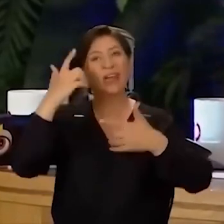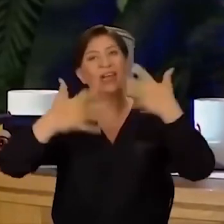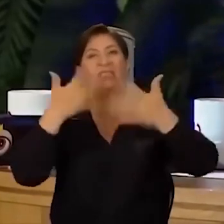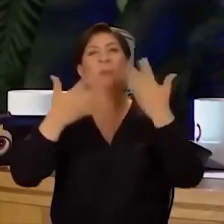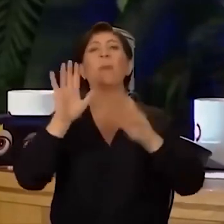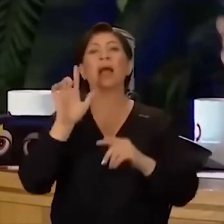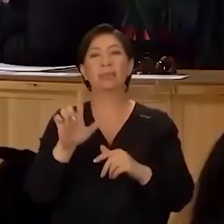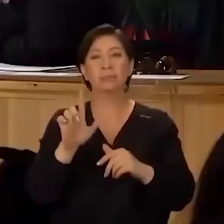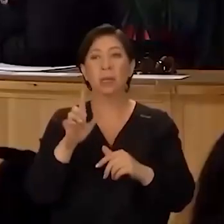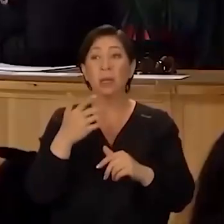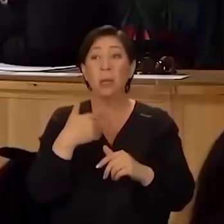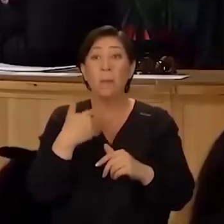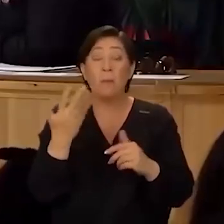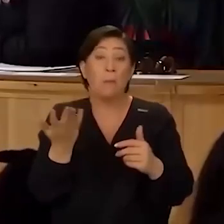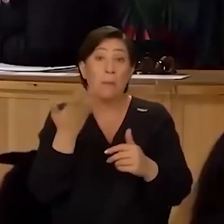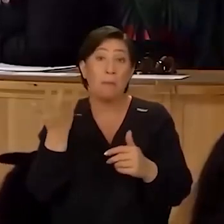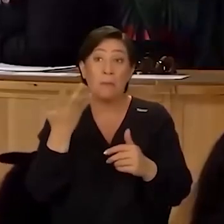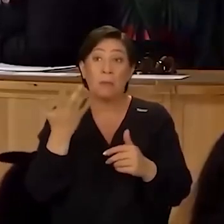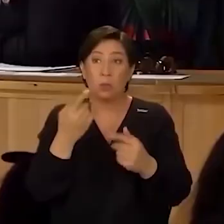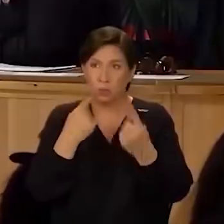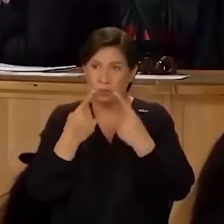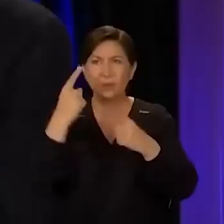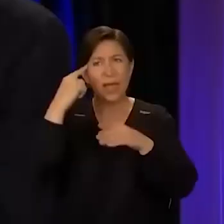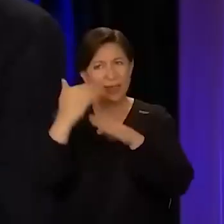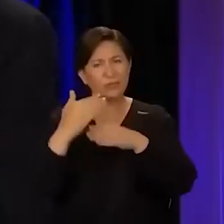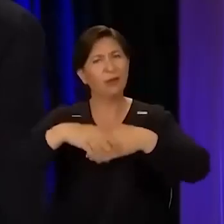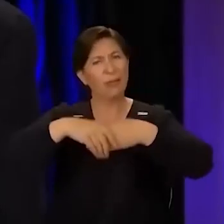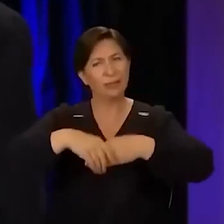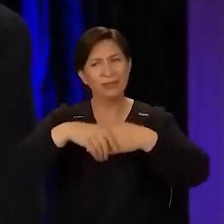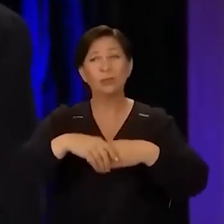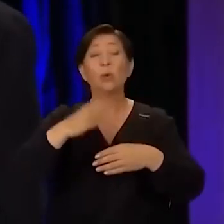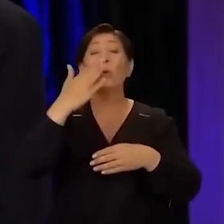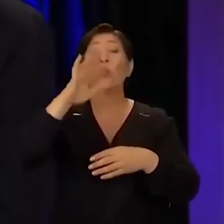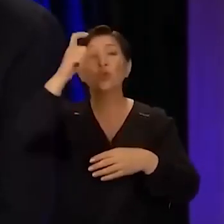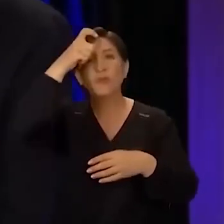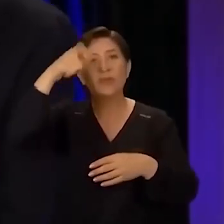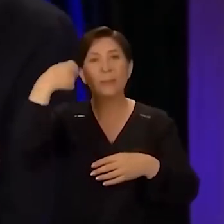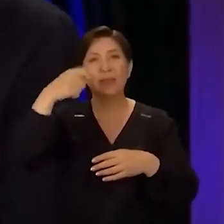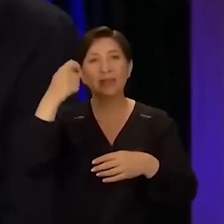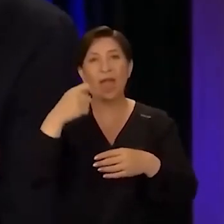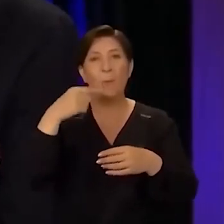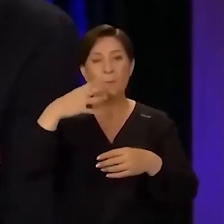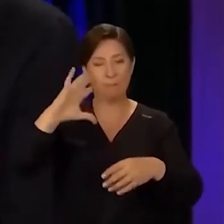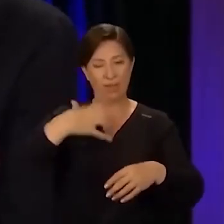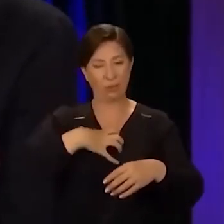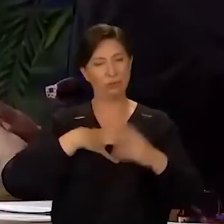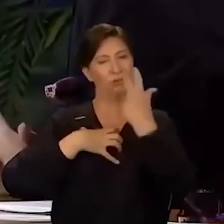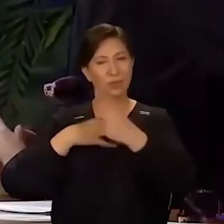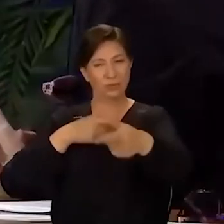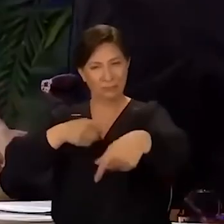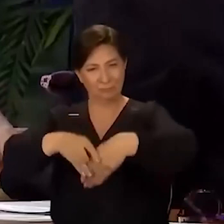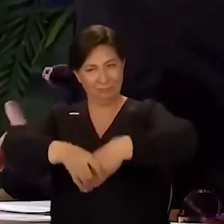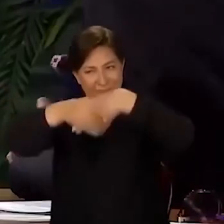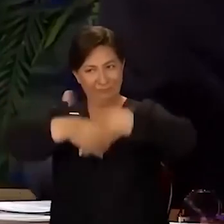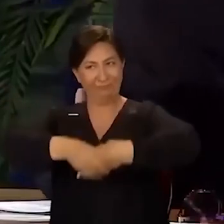patronun olmak istiyorum. Belki öyle bir… Konuşuruz, anlaşılırız. Yok mudur Türk filmlerindeki falan böyle bir patron ve şarkıcı